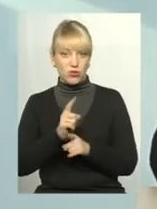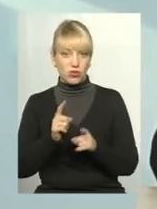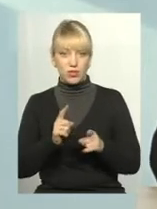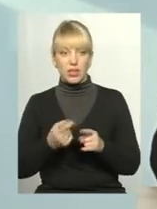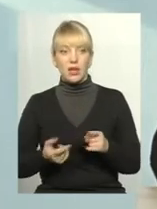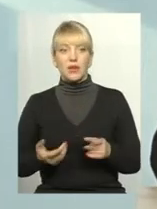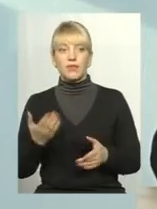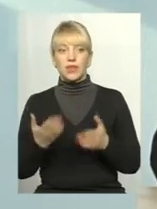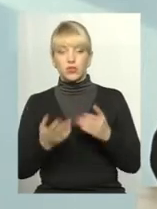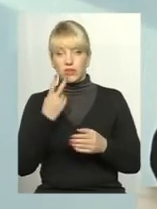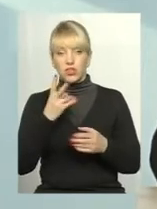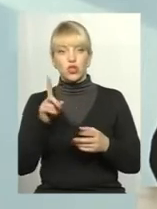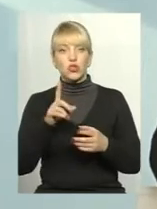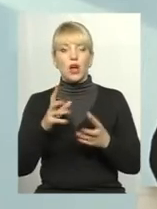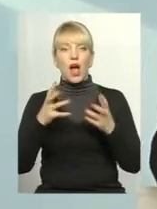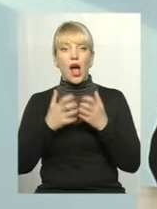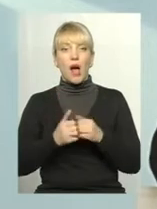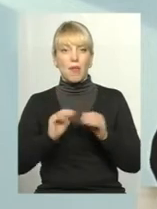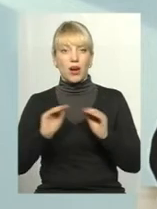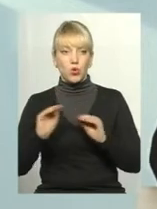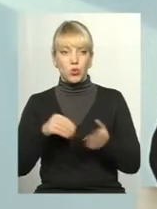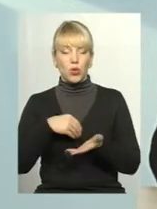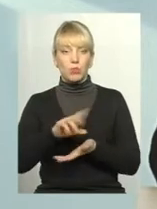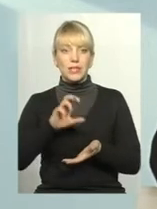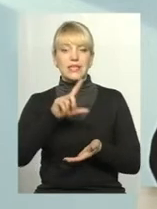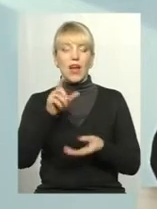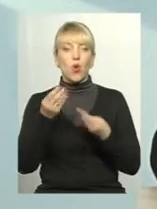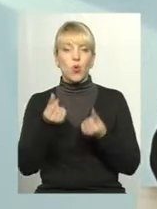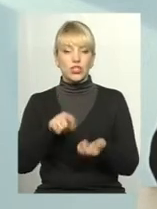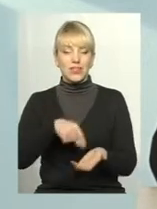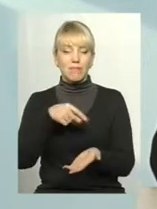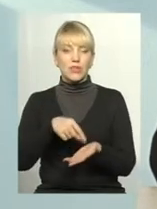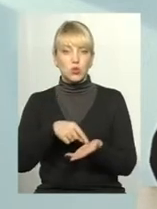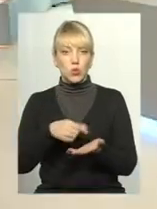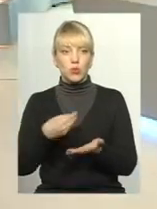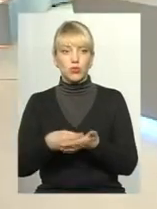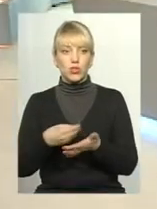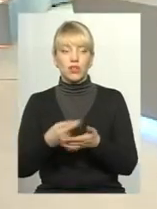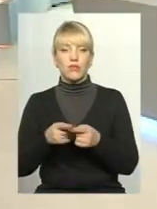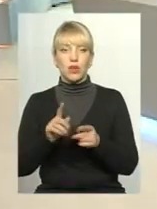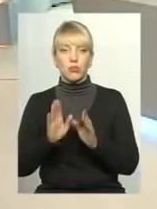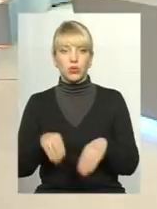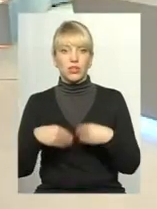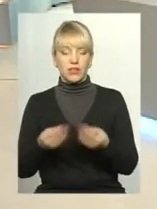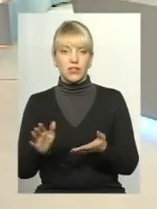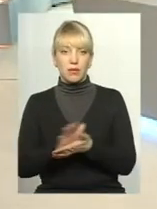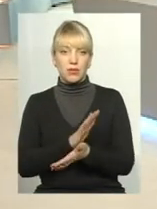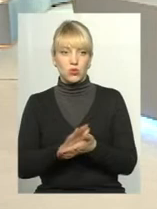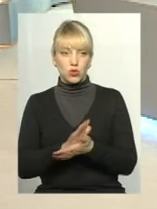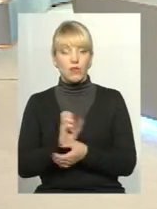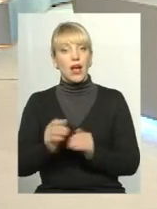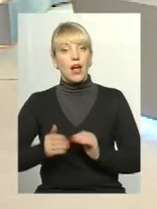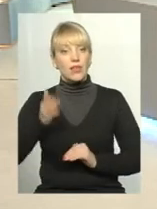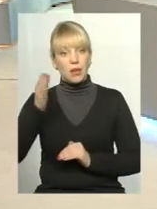тим більше, що вся апаратура вона придбана за кошти міського бюджету, це є комунальна власність, вона буде надаватись безкоштовно. На